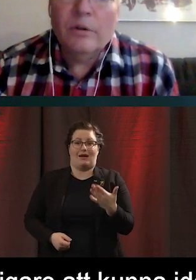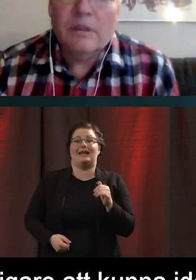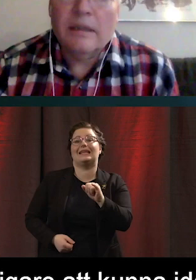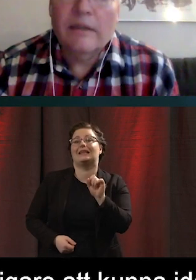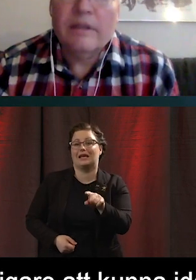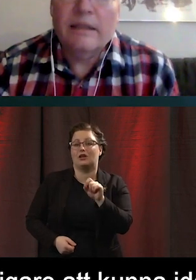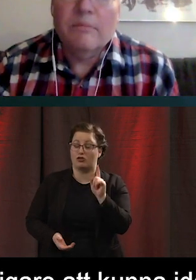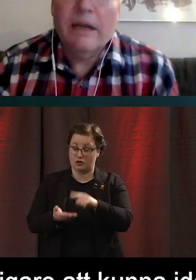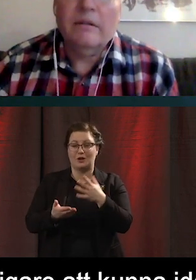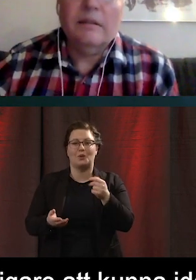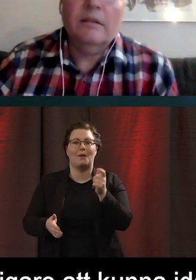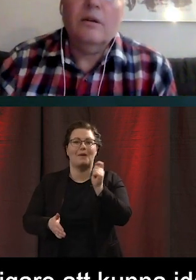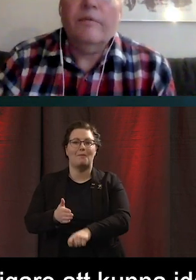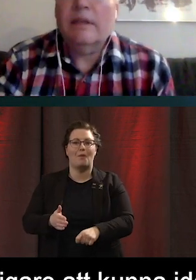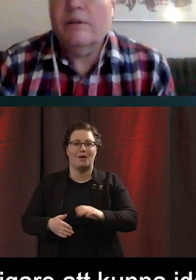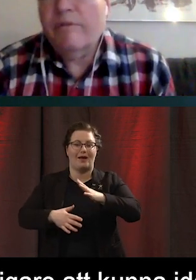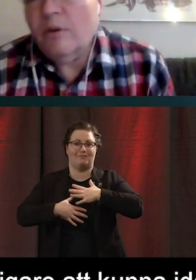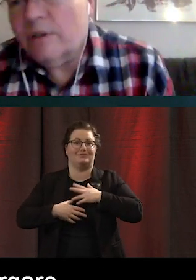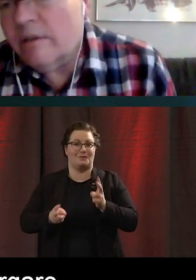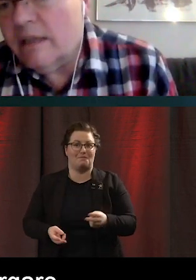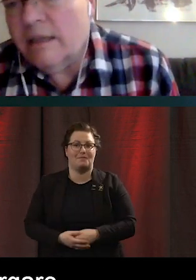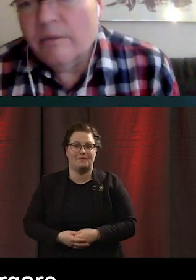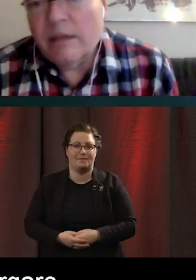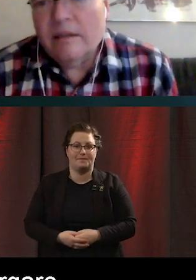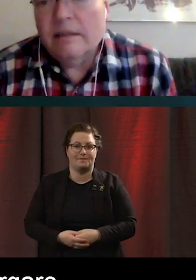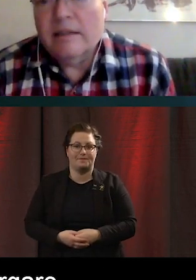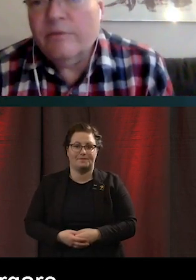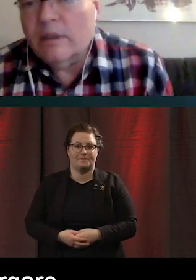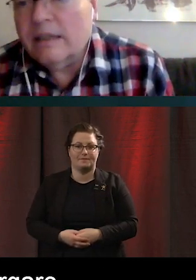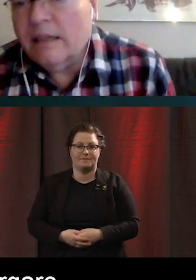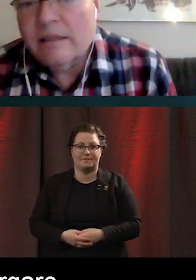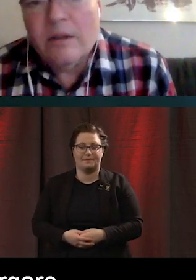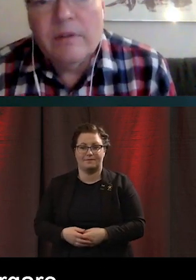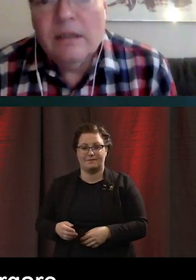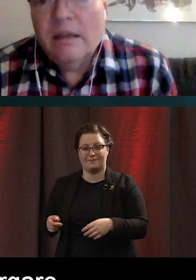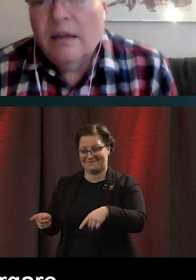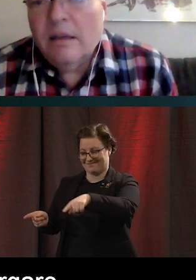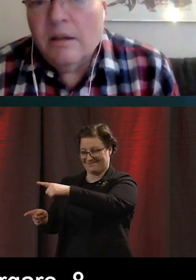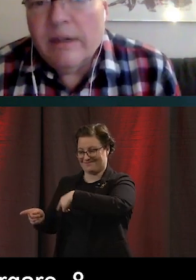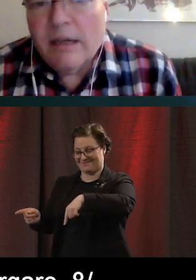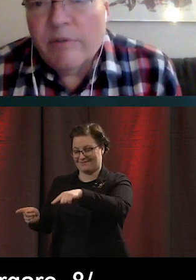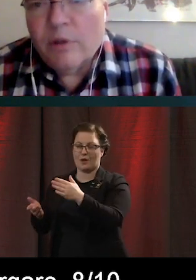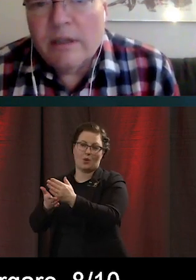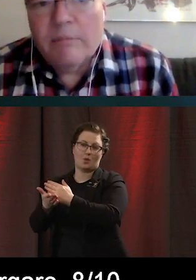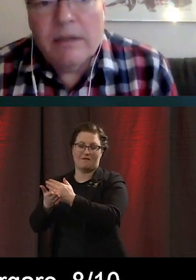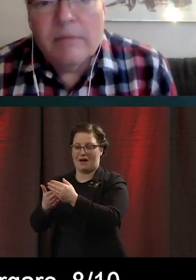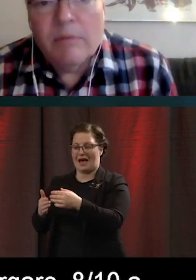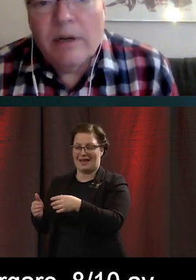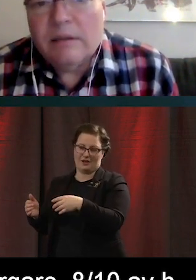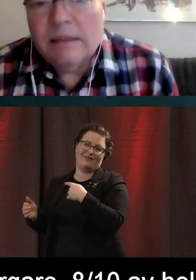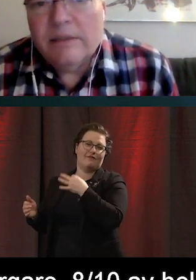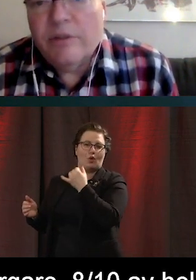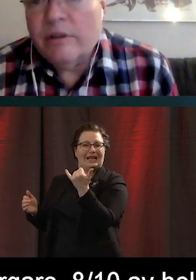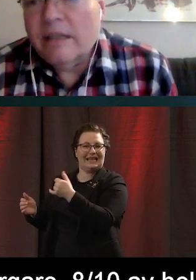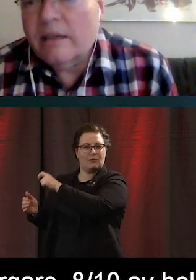Och då kan vi se de här, ja det är ungefär 8 av 10 som känner sig fullt delaktiga av hela befolkningen. Men